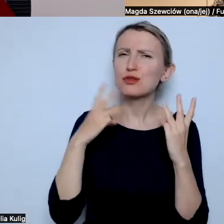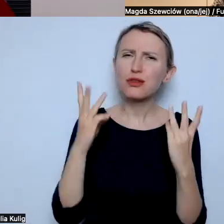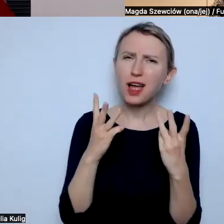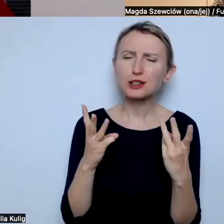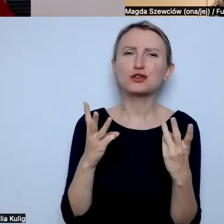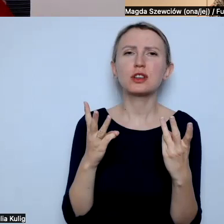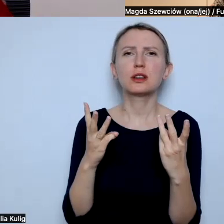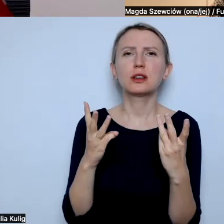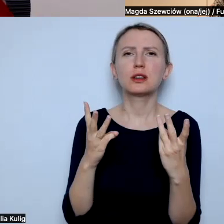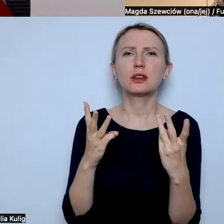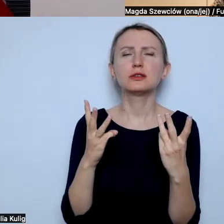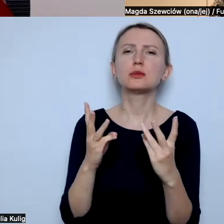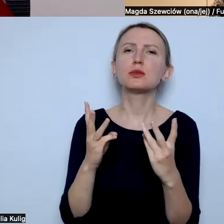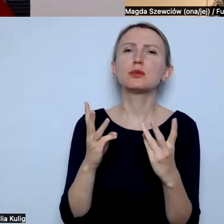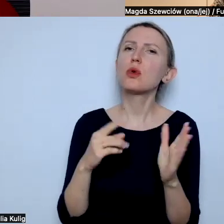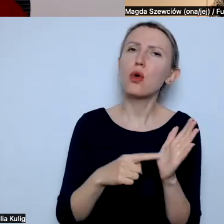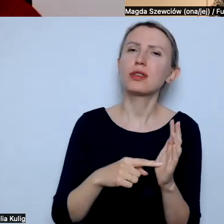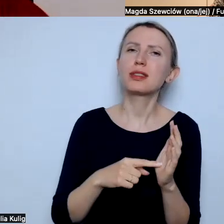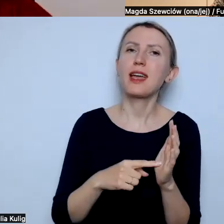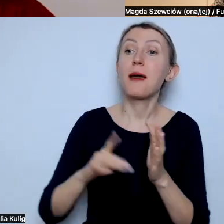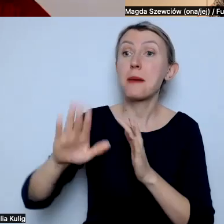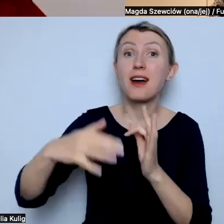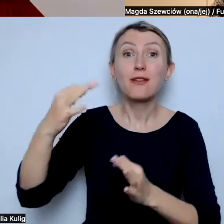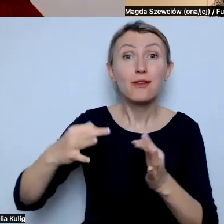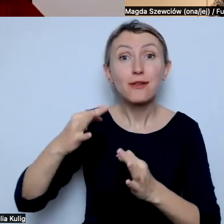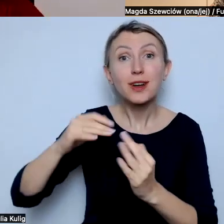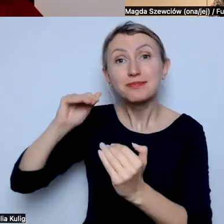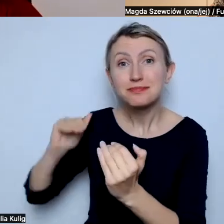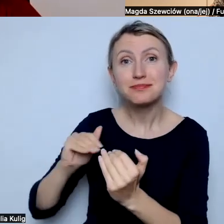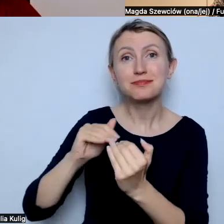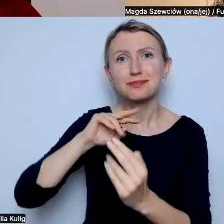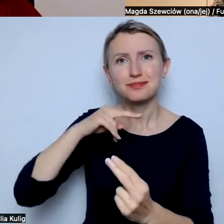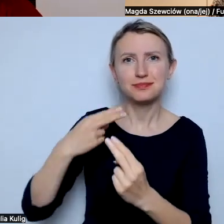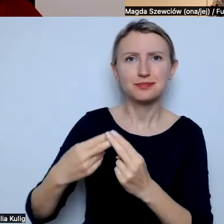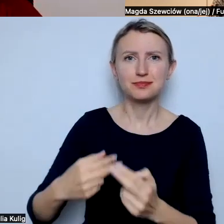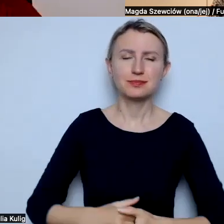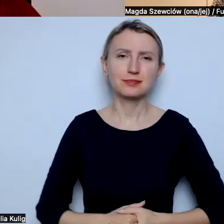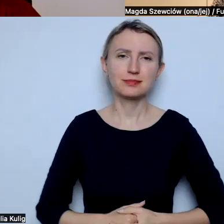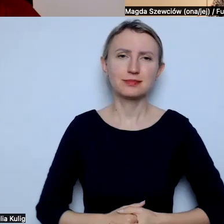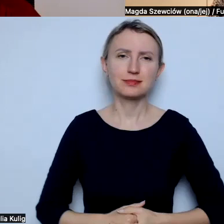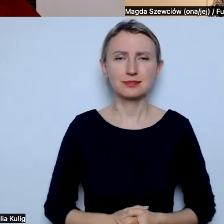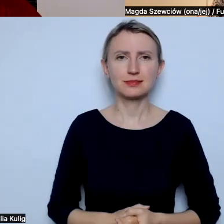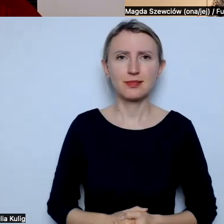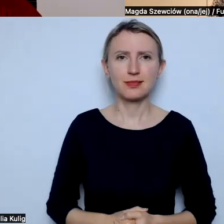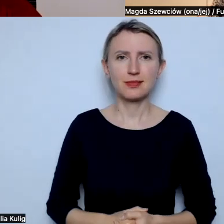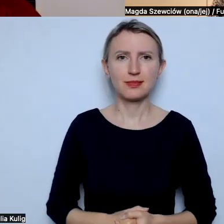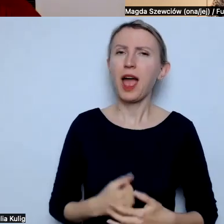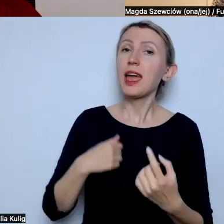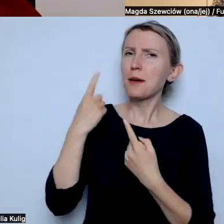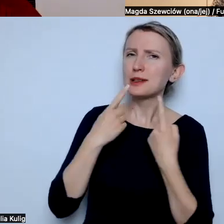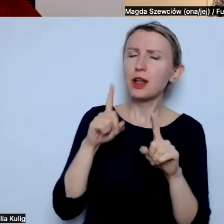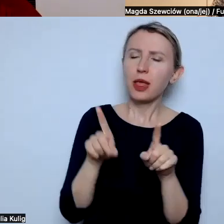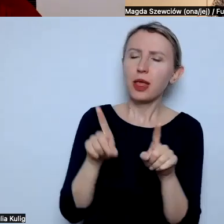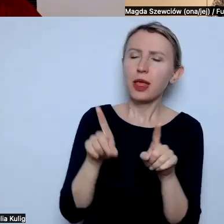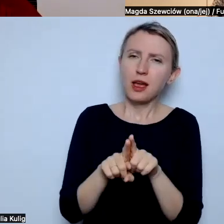w jakiś sposób na te wątpliwości też odpowiedzieć. Myślę sobie, że szczególnie w takim